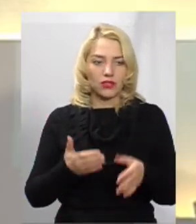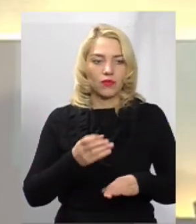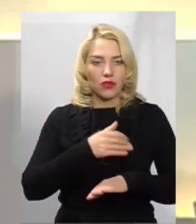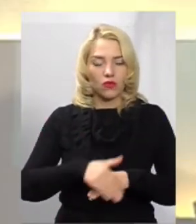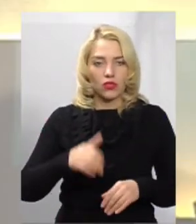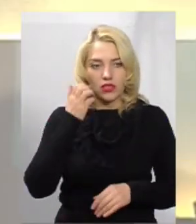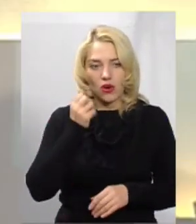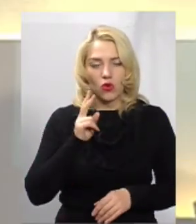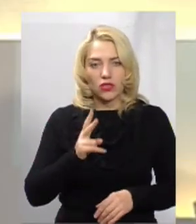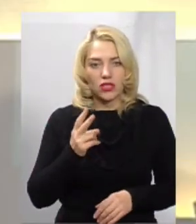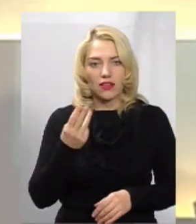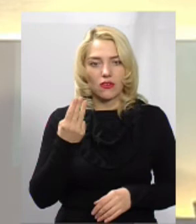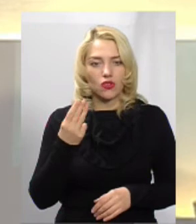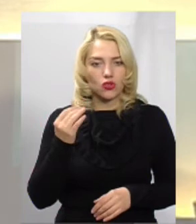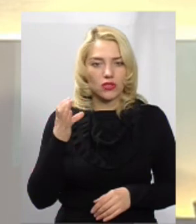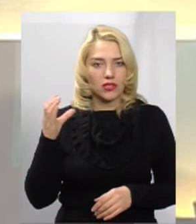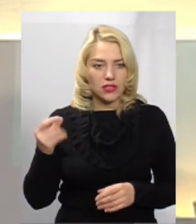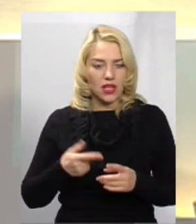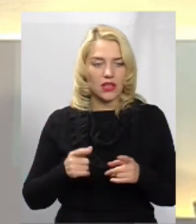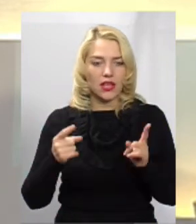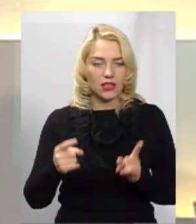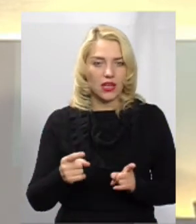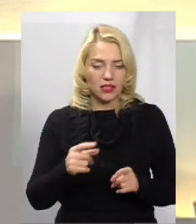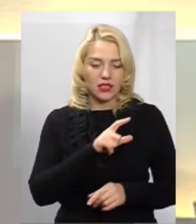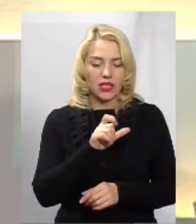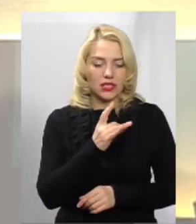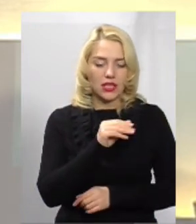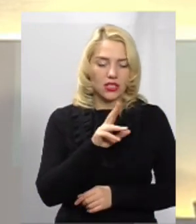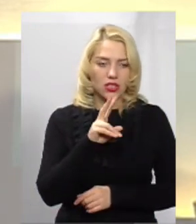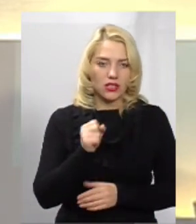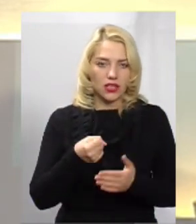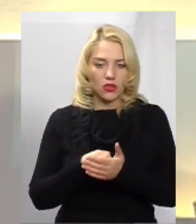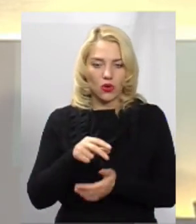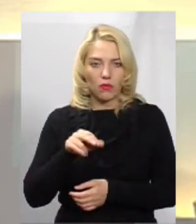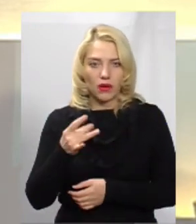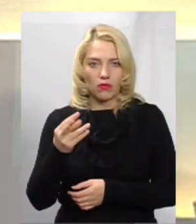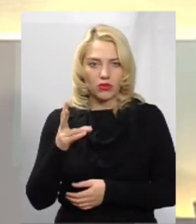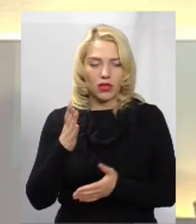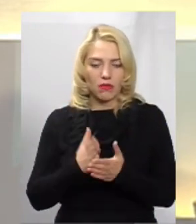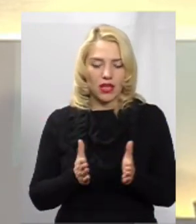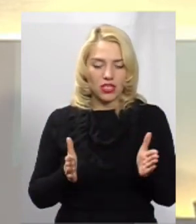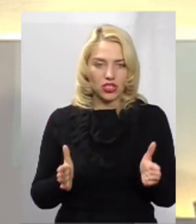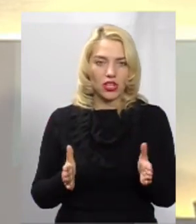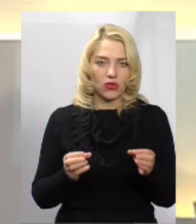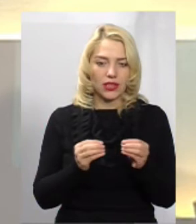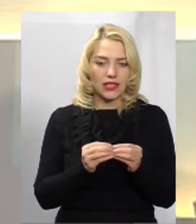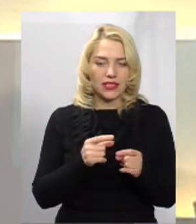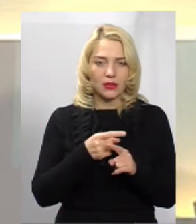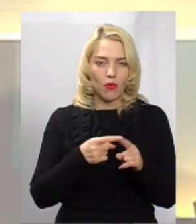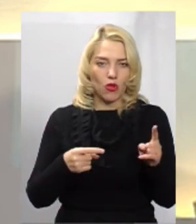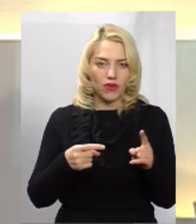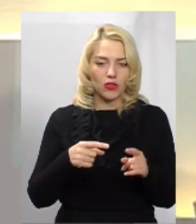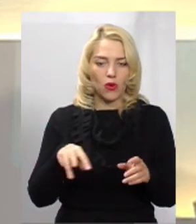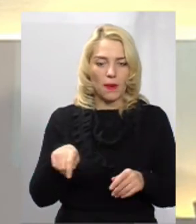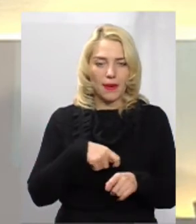Вулиця Старокостянтинівське шосе на ділянці із Зарічанської до Прибузької має ширину 10,5 метрів.